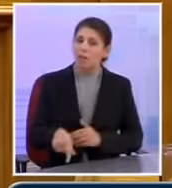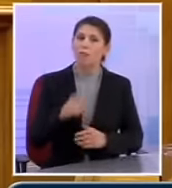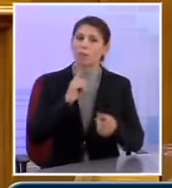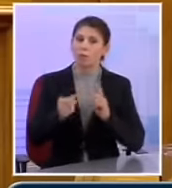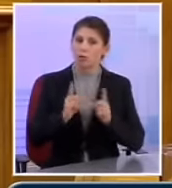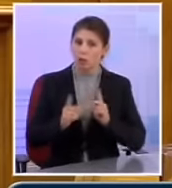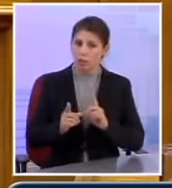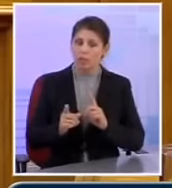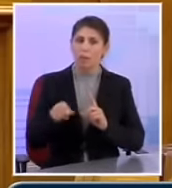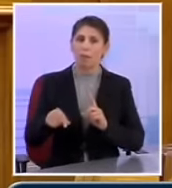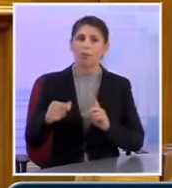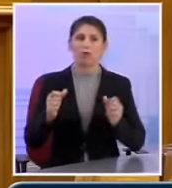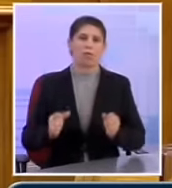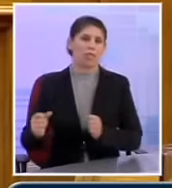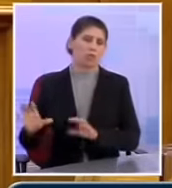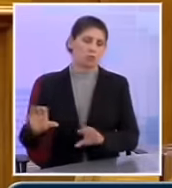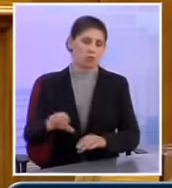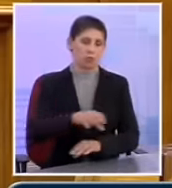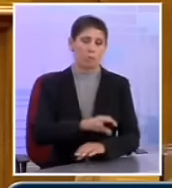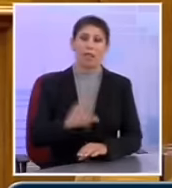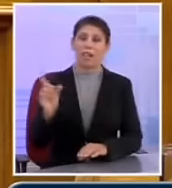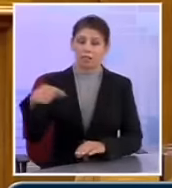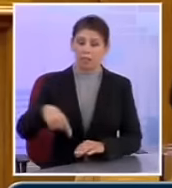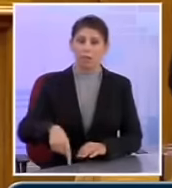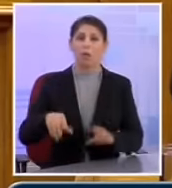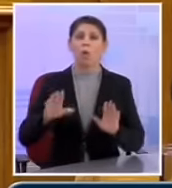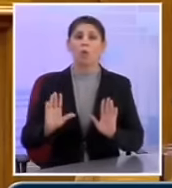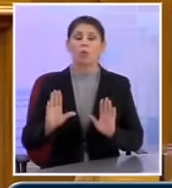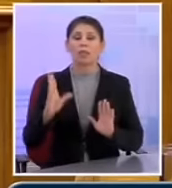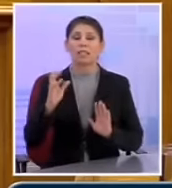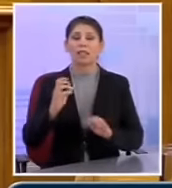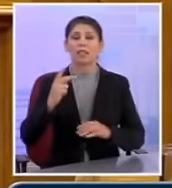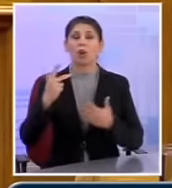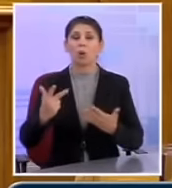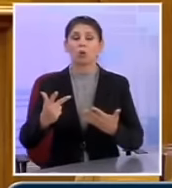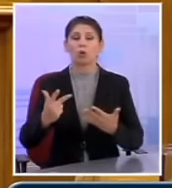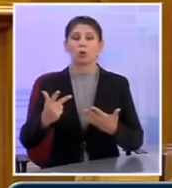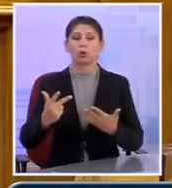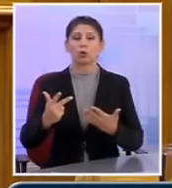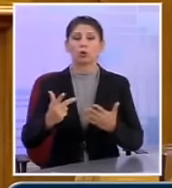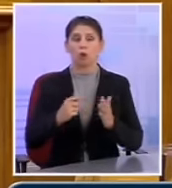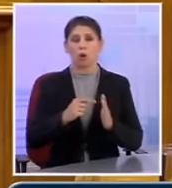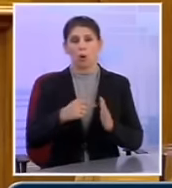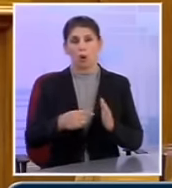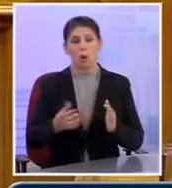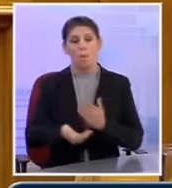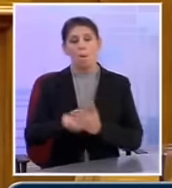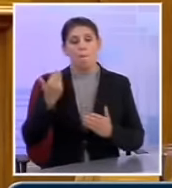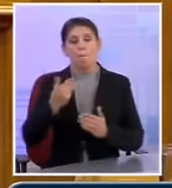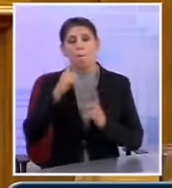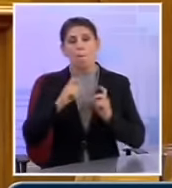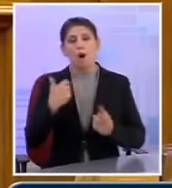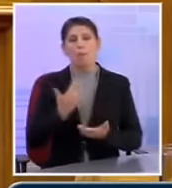συμφωνήσαμε με τους θεσμούς. Και δεν είναι εδώ μπροστά ούτε καν όλες οι 48, όλα τα 48 προαπαιτούμενα.